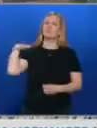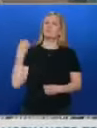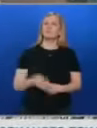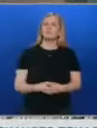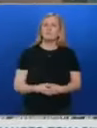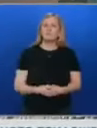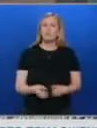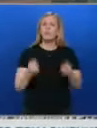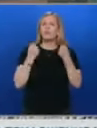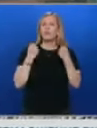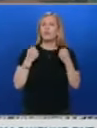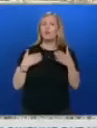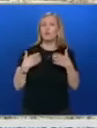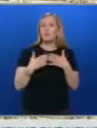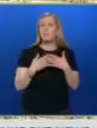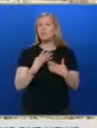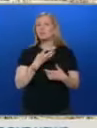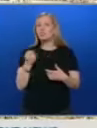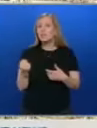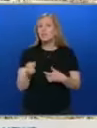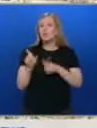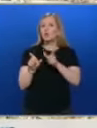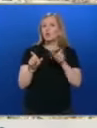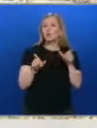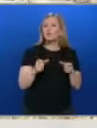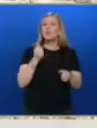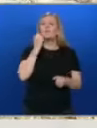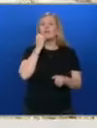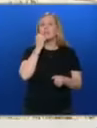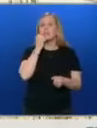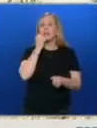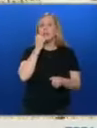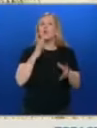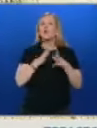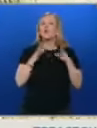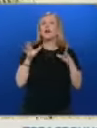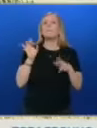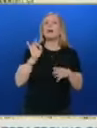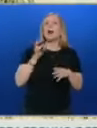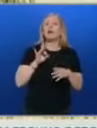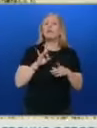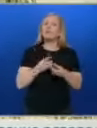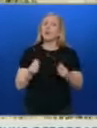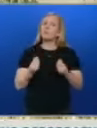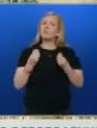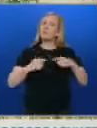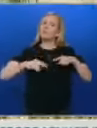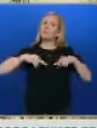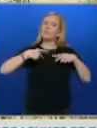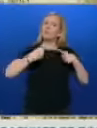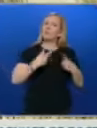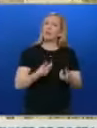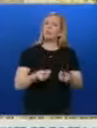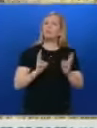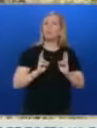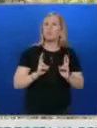Животът на близо 400 души в село Голема Раковица постепенно се нормализира, след като излязват от коритото река Лопушна